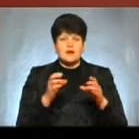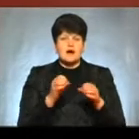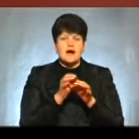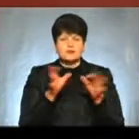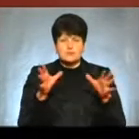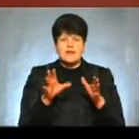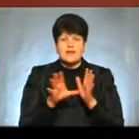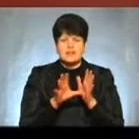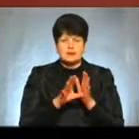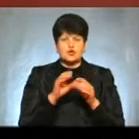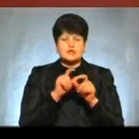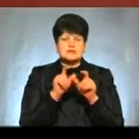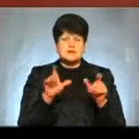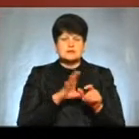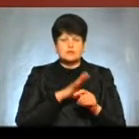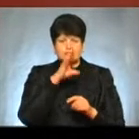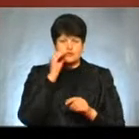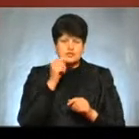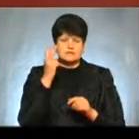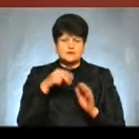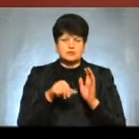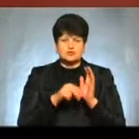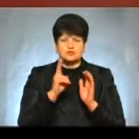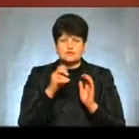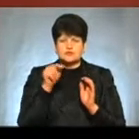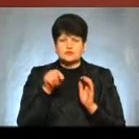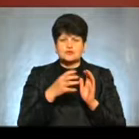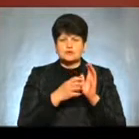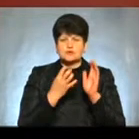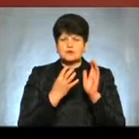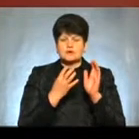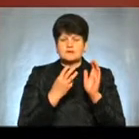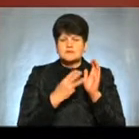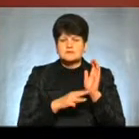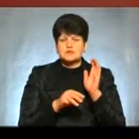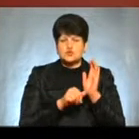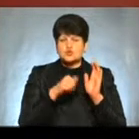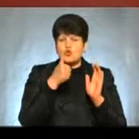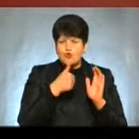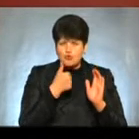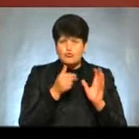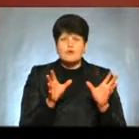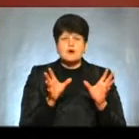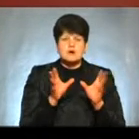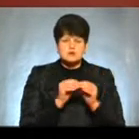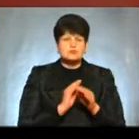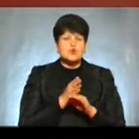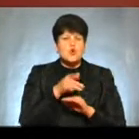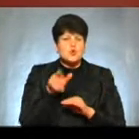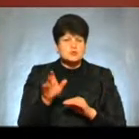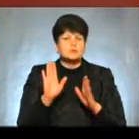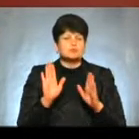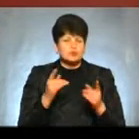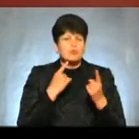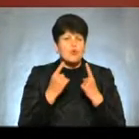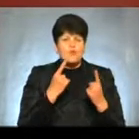стався вночі 26 квітня 1986 року Одразу після сюжету ми разом із гостями сьогодні будемо говорити